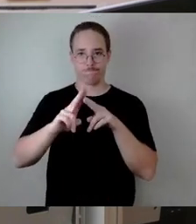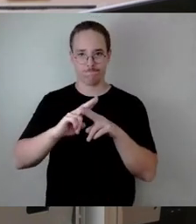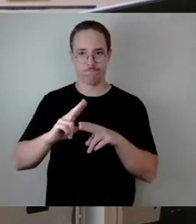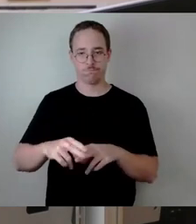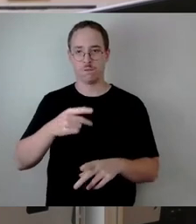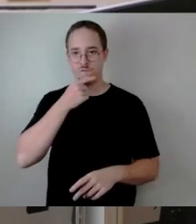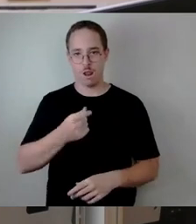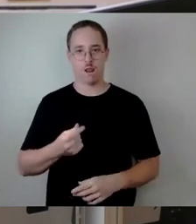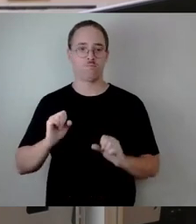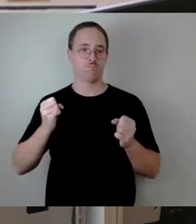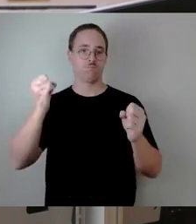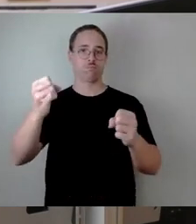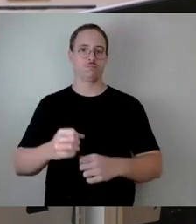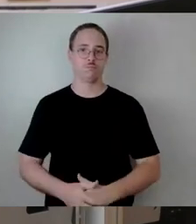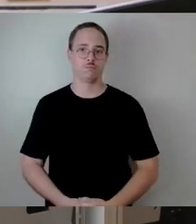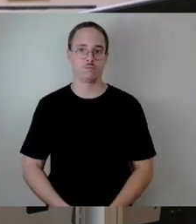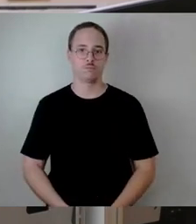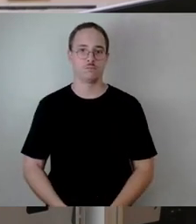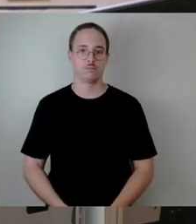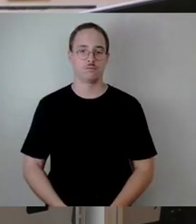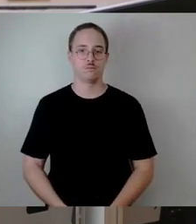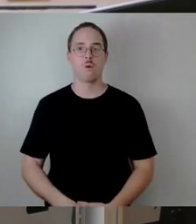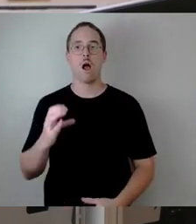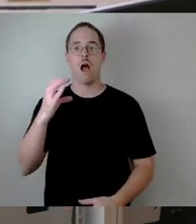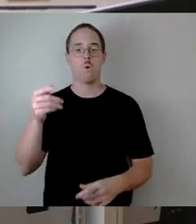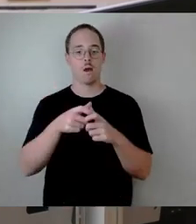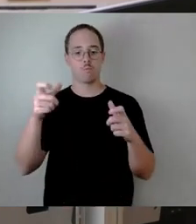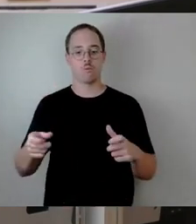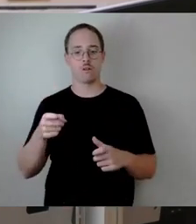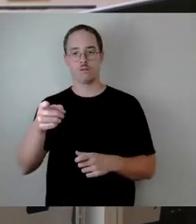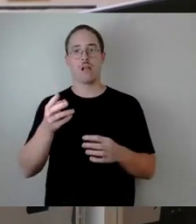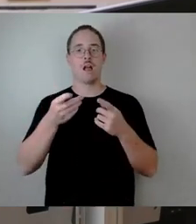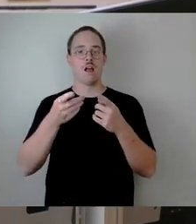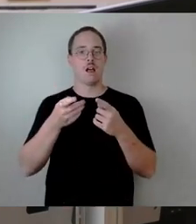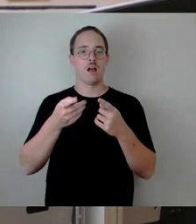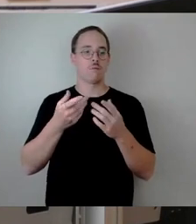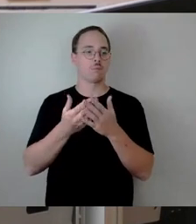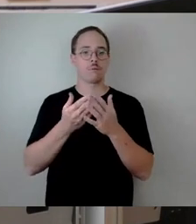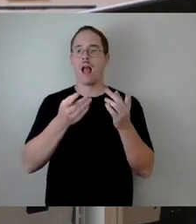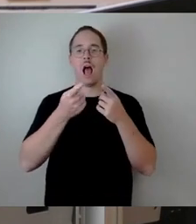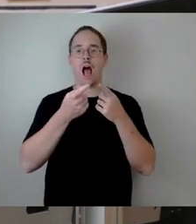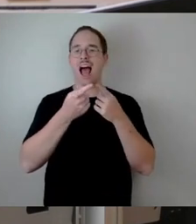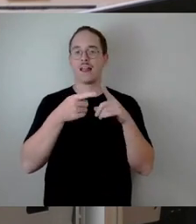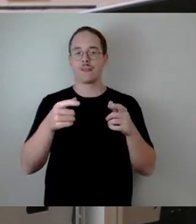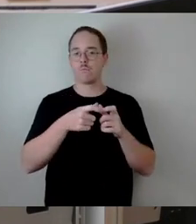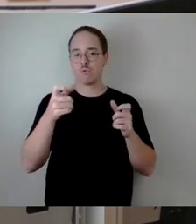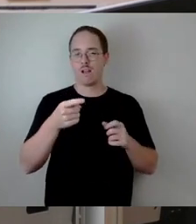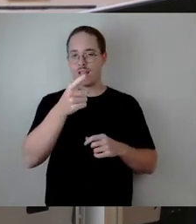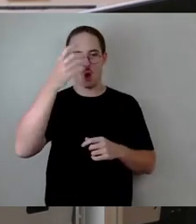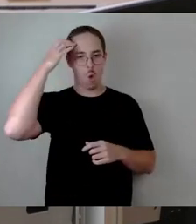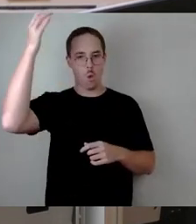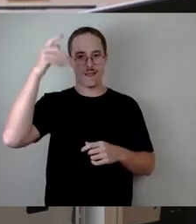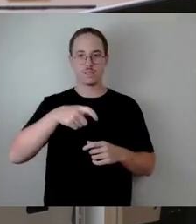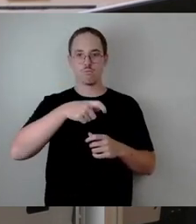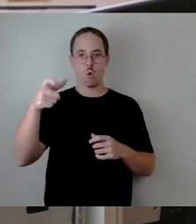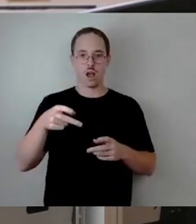auch die Carola-Brücke nicht mit den vorgespannten Brücken aus ihrer Zeit an der Königsbrücker Straße vergleichen. in der